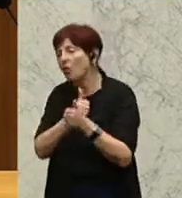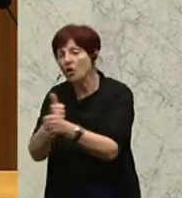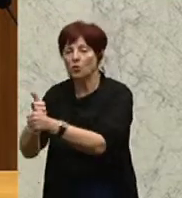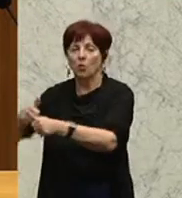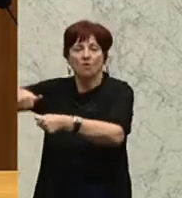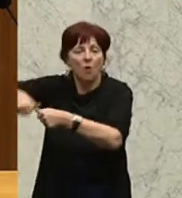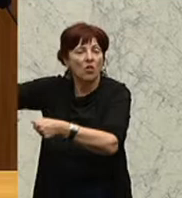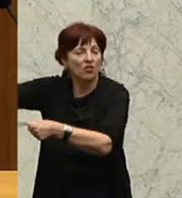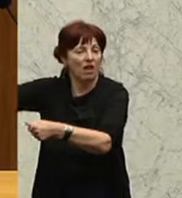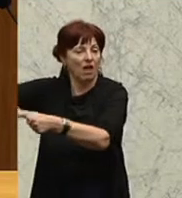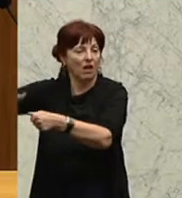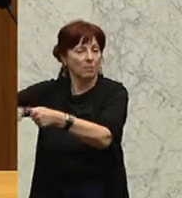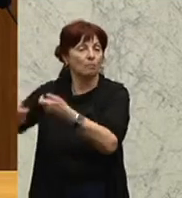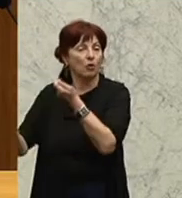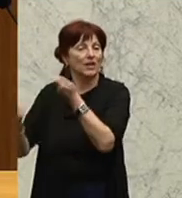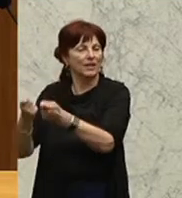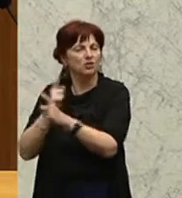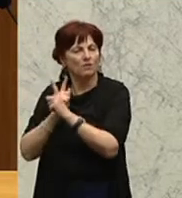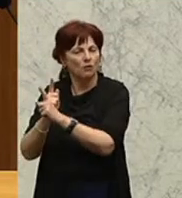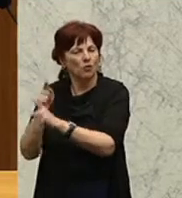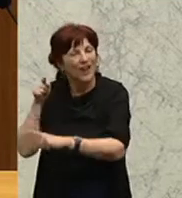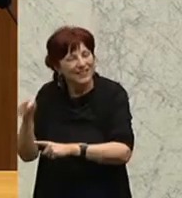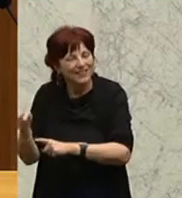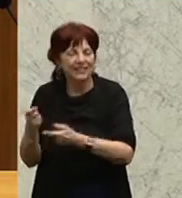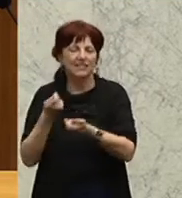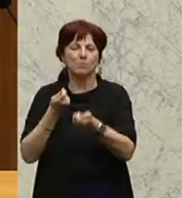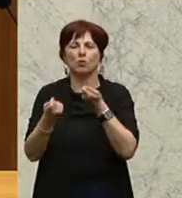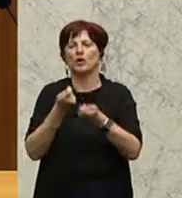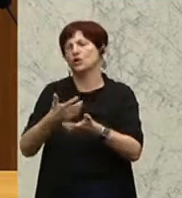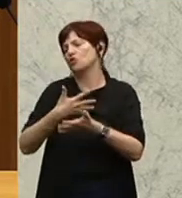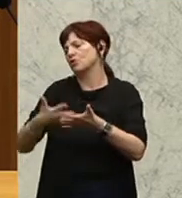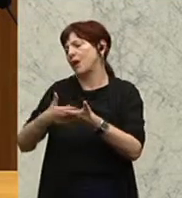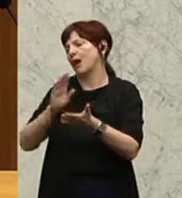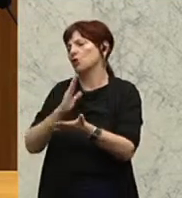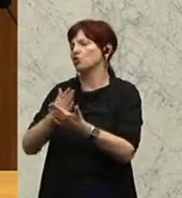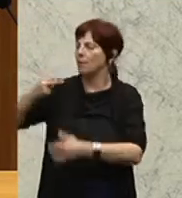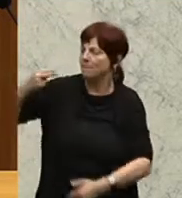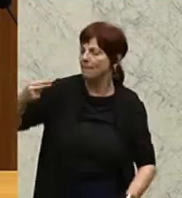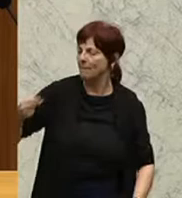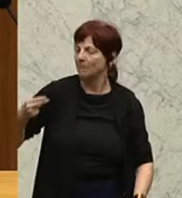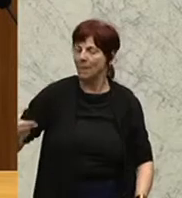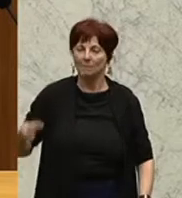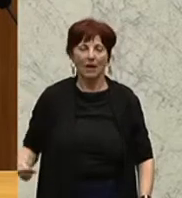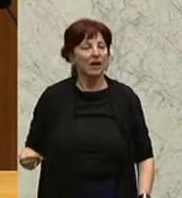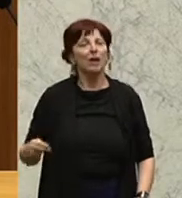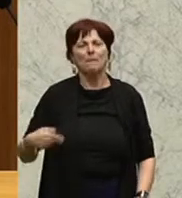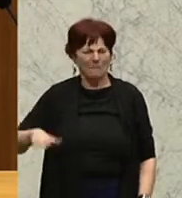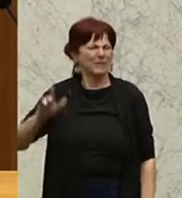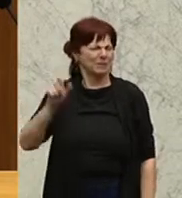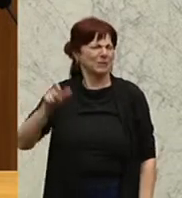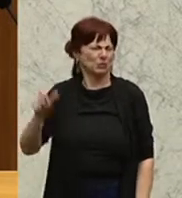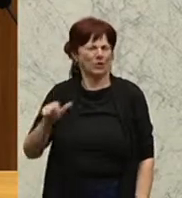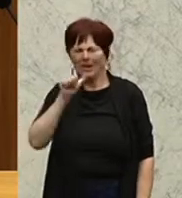Mit dieser bestimmten politischen Sprache definiert man sie, und das ist den allermeisten unbewusst, denke ich,